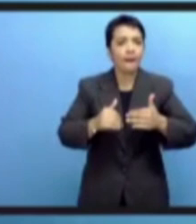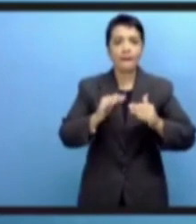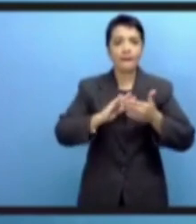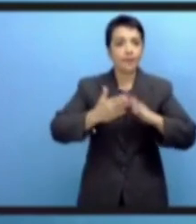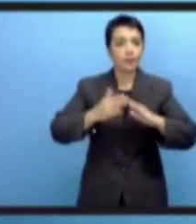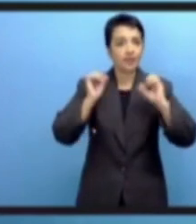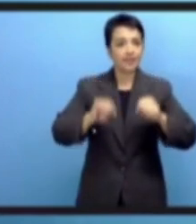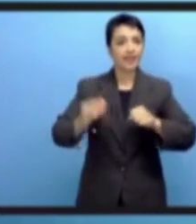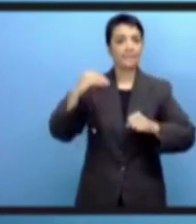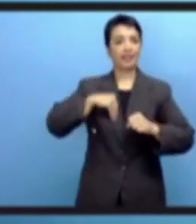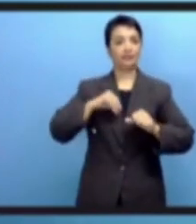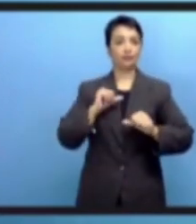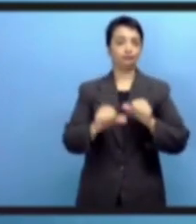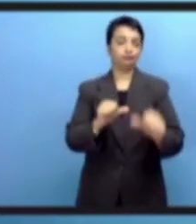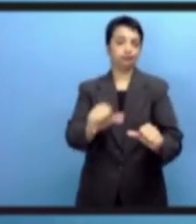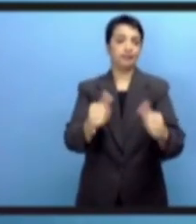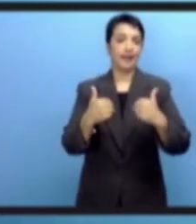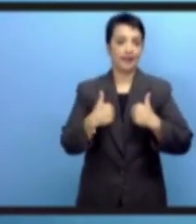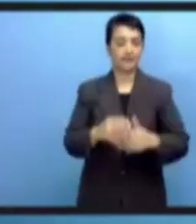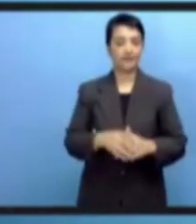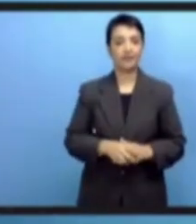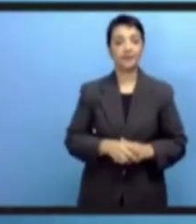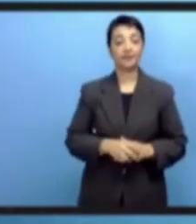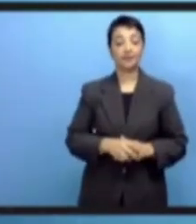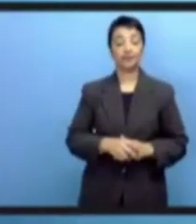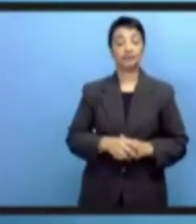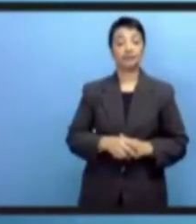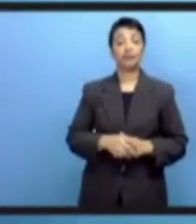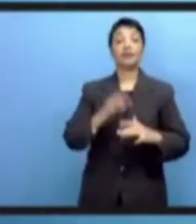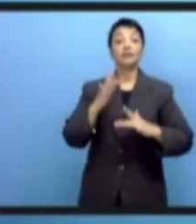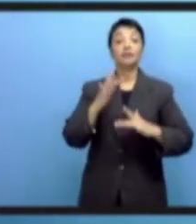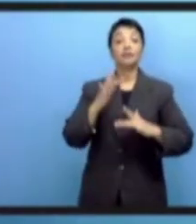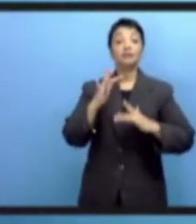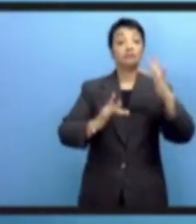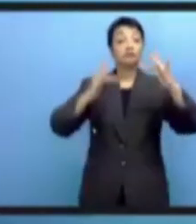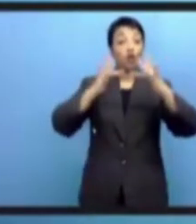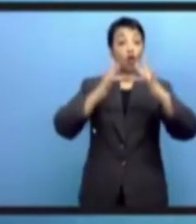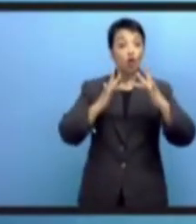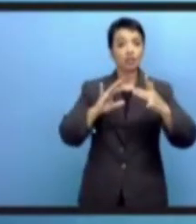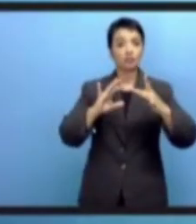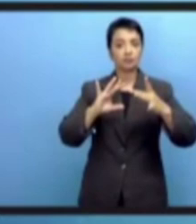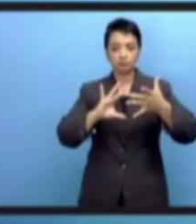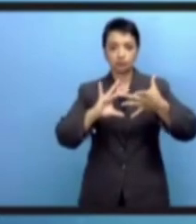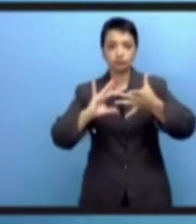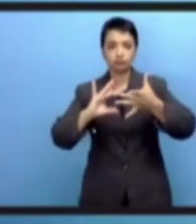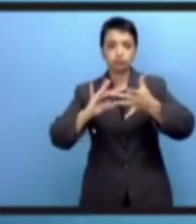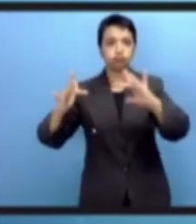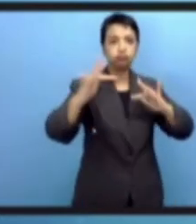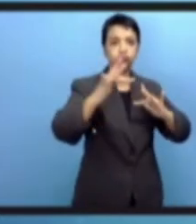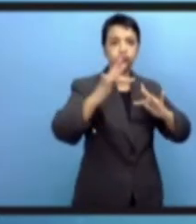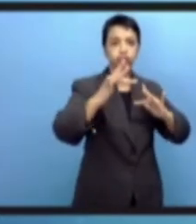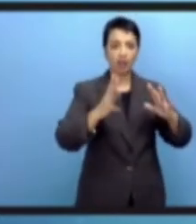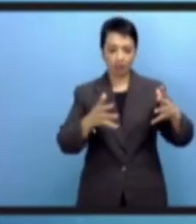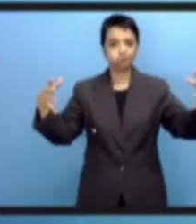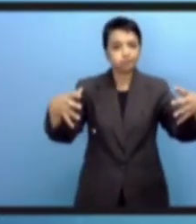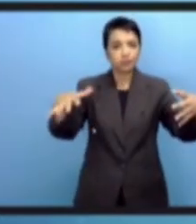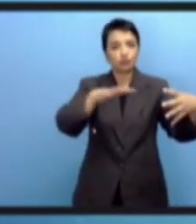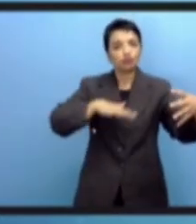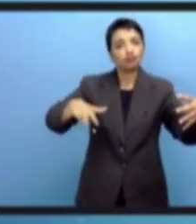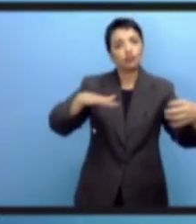и в других странах глобального юга. Создание коммуникационных